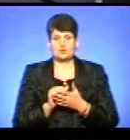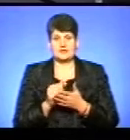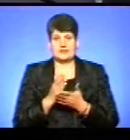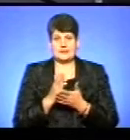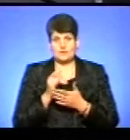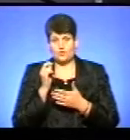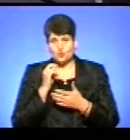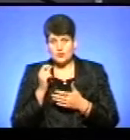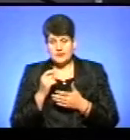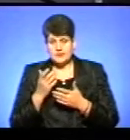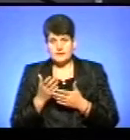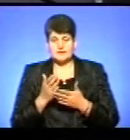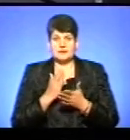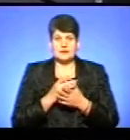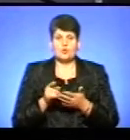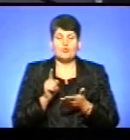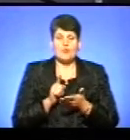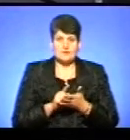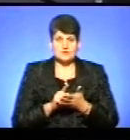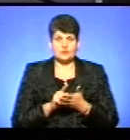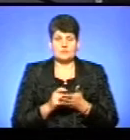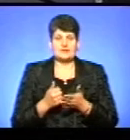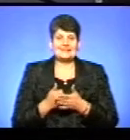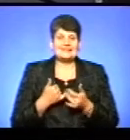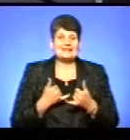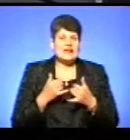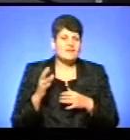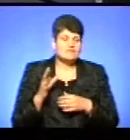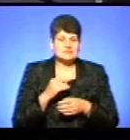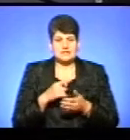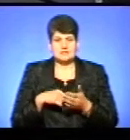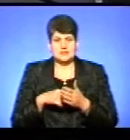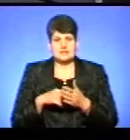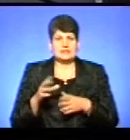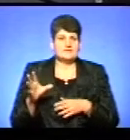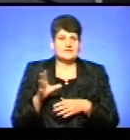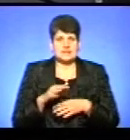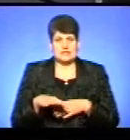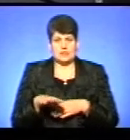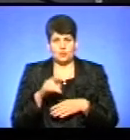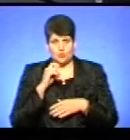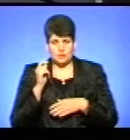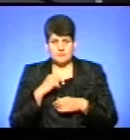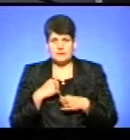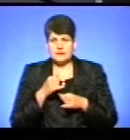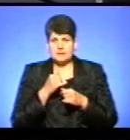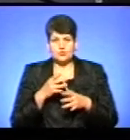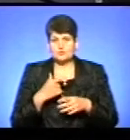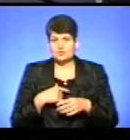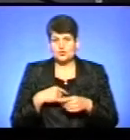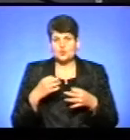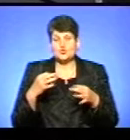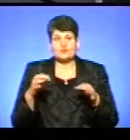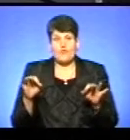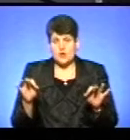існують в Україні і є обов'язковими для всіх міст, для всіх територій України. Тобто, ми не можемо собі дозволити